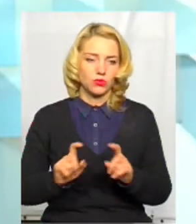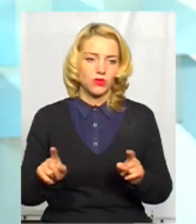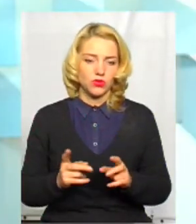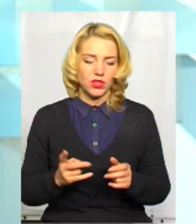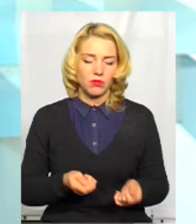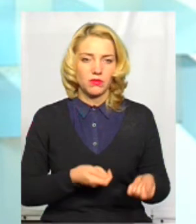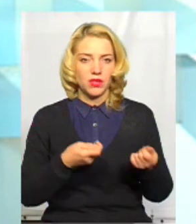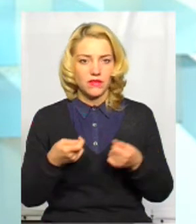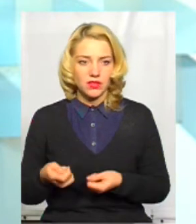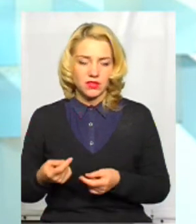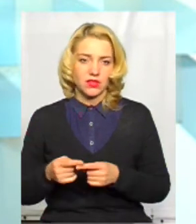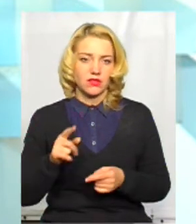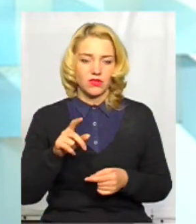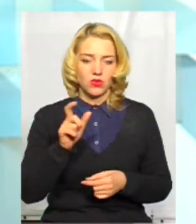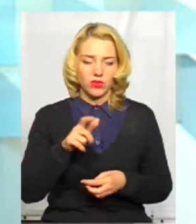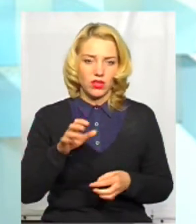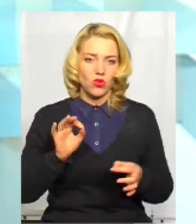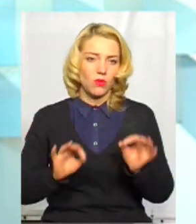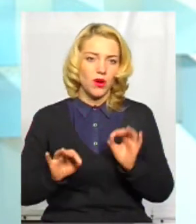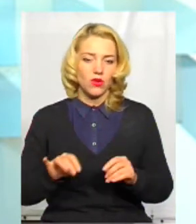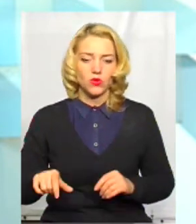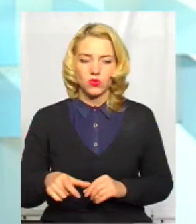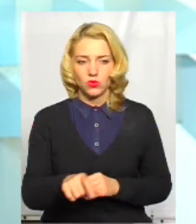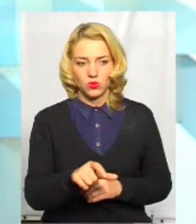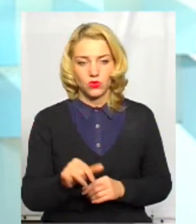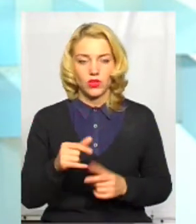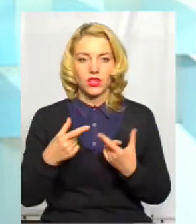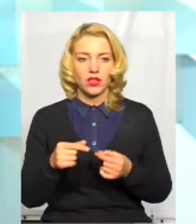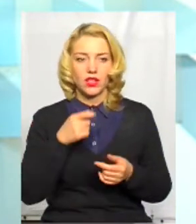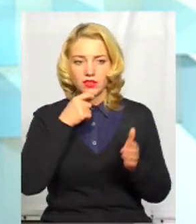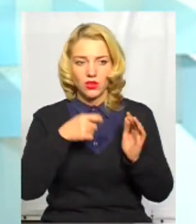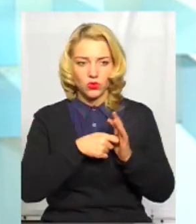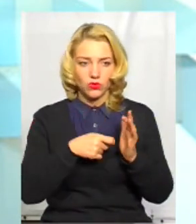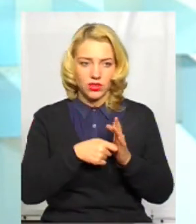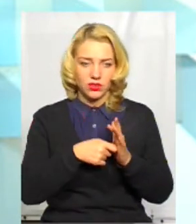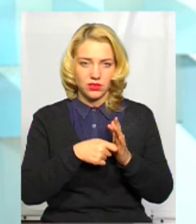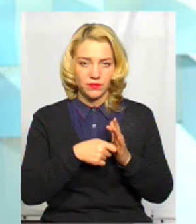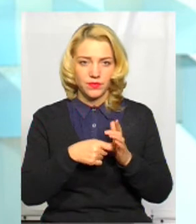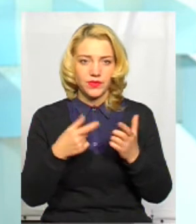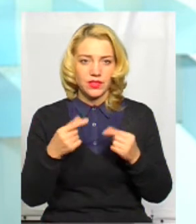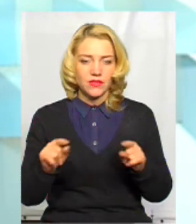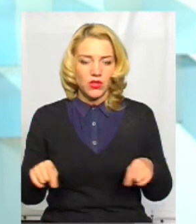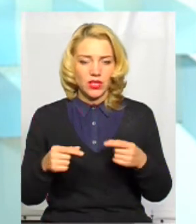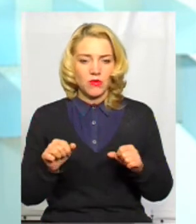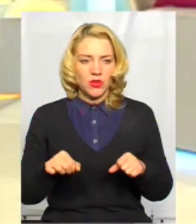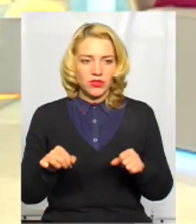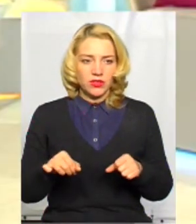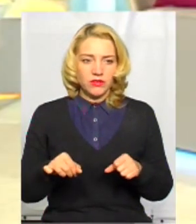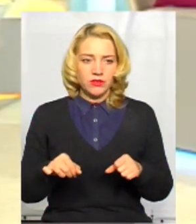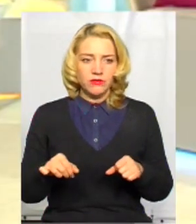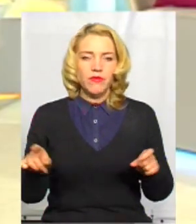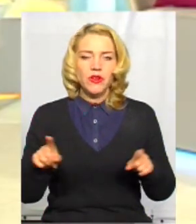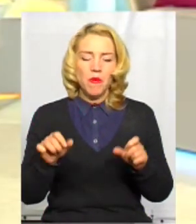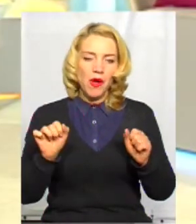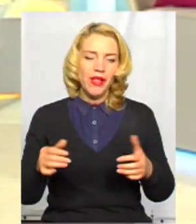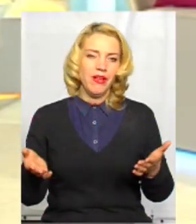привезти, їх треба привезти нормальною дорогою, їх треба десь нагодувати, їх треба створити можливість для того, щоб вони мали можливість